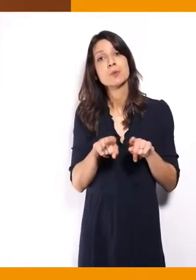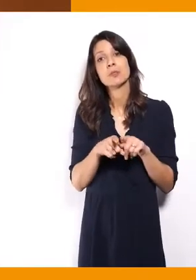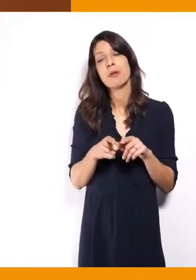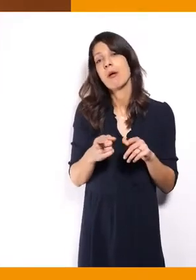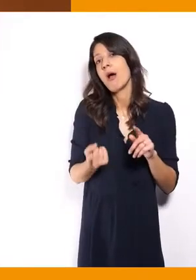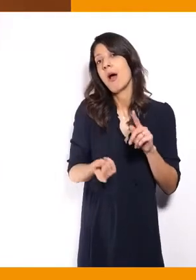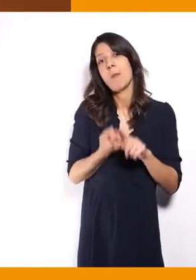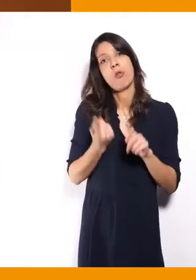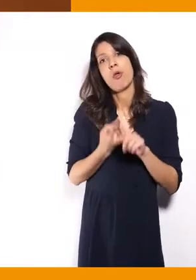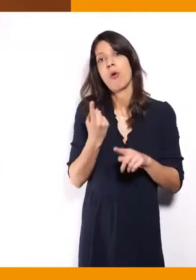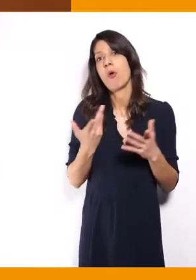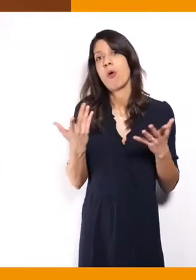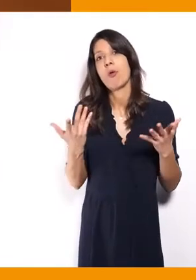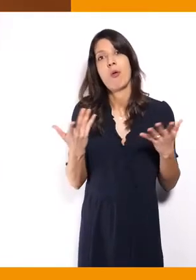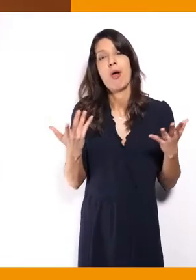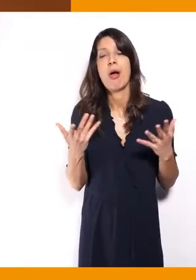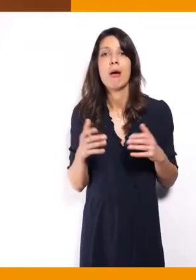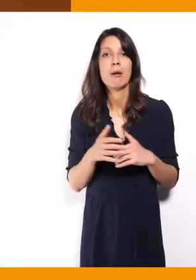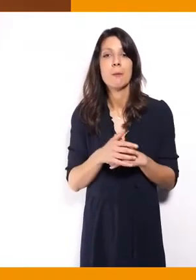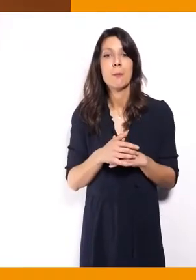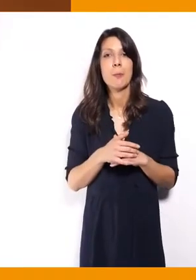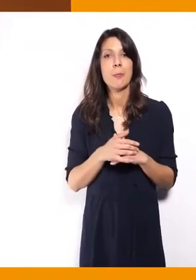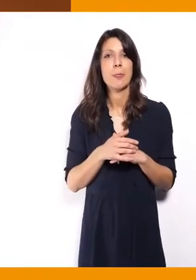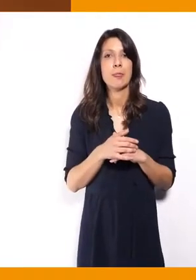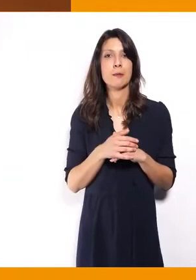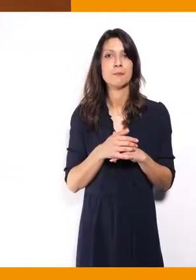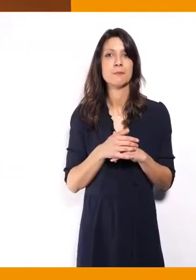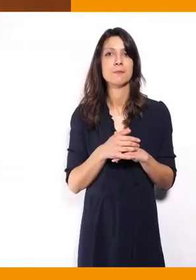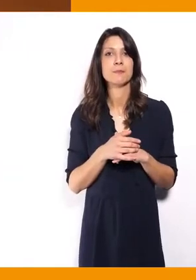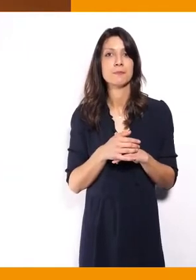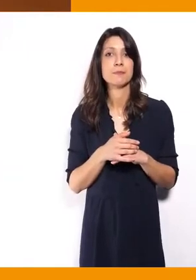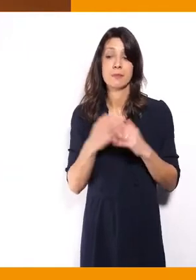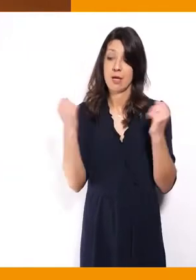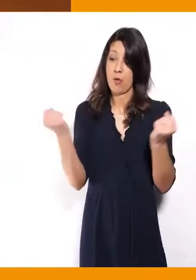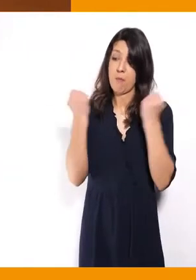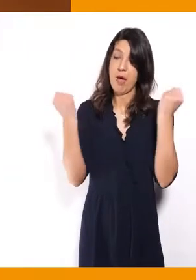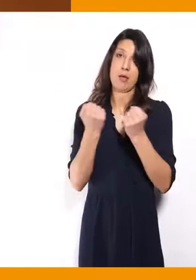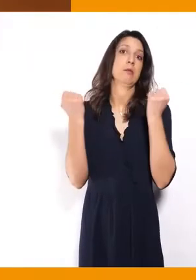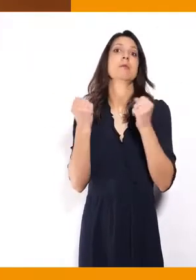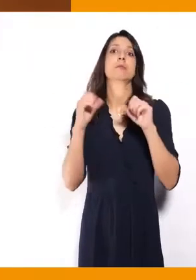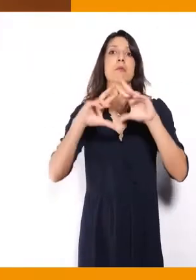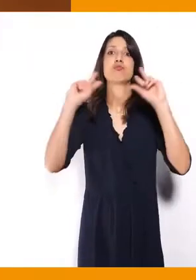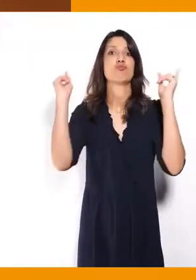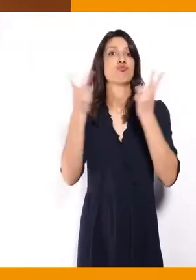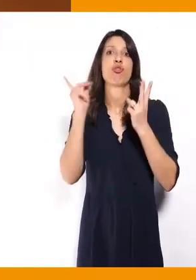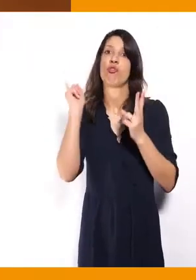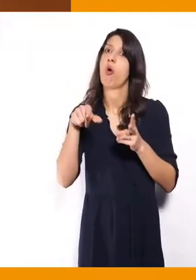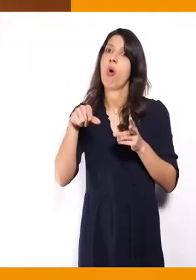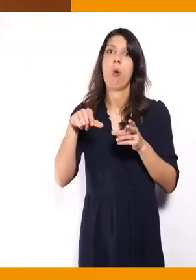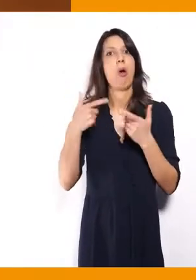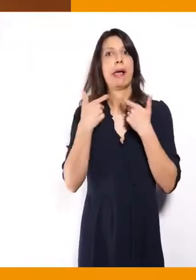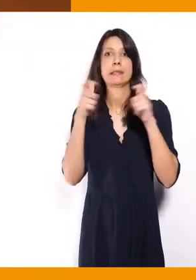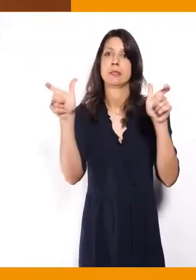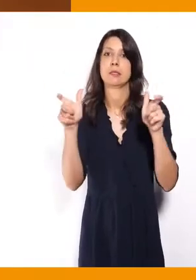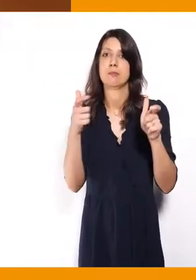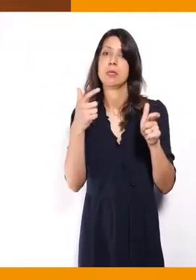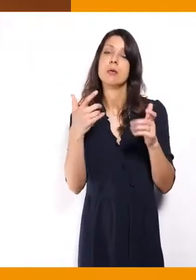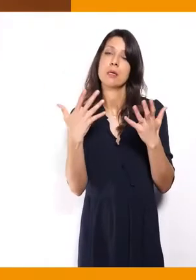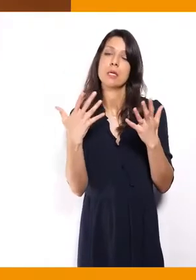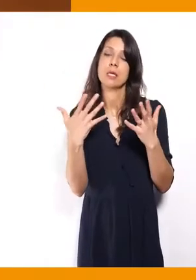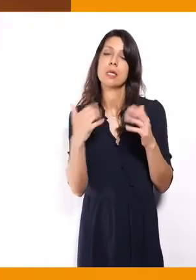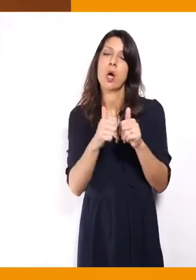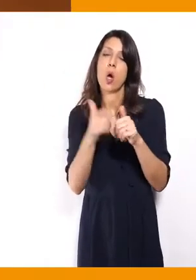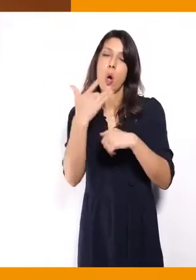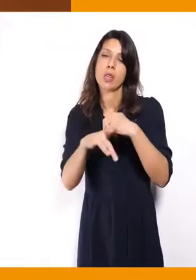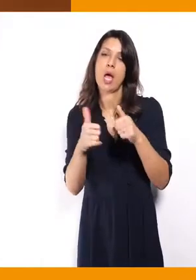évidemment essentiel et indispensable que la campagne soit accessible, et on sait qu'on en est très loin, mais on va justement